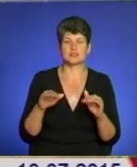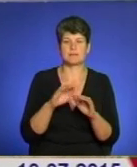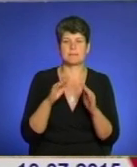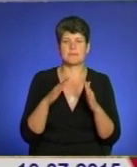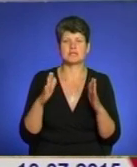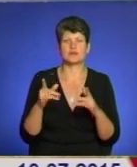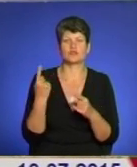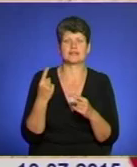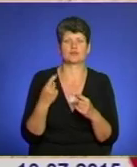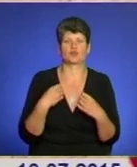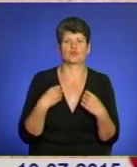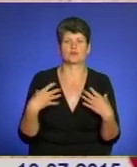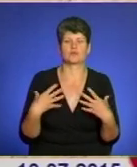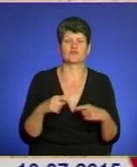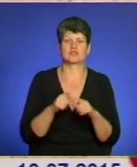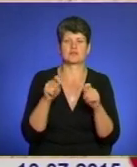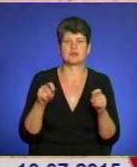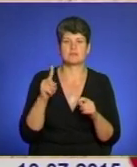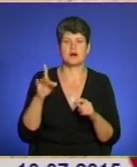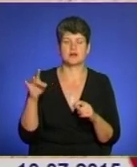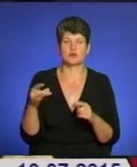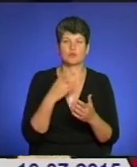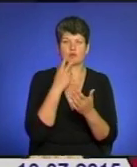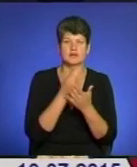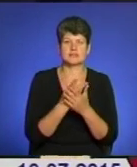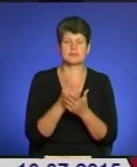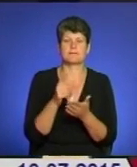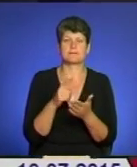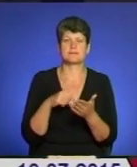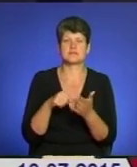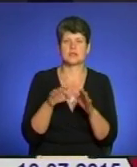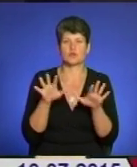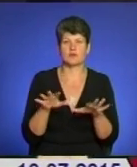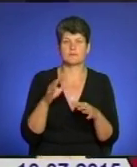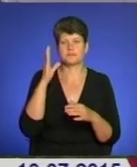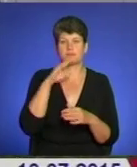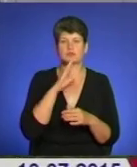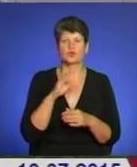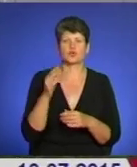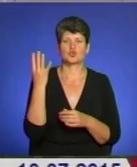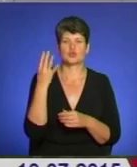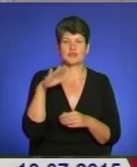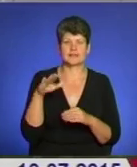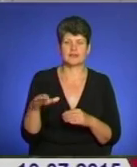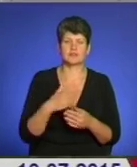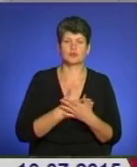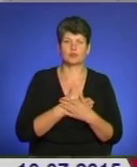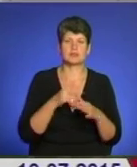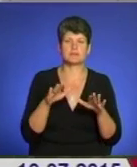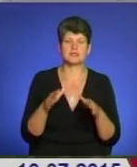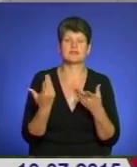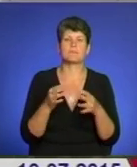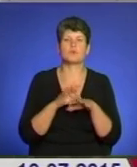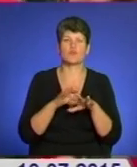відкривають у Збаражі. Його репрезентує міський голова – батько чотирьох дітей. Юним збаразцям вже полюбилося місце, де вони